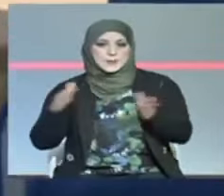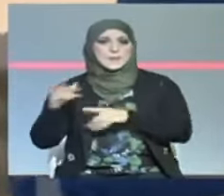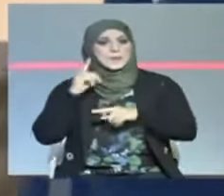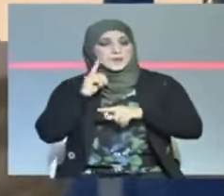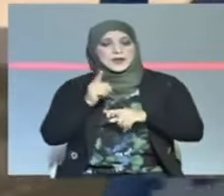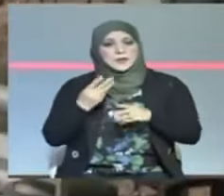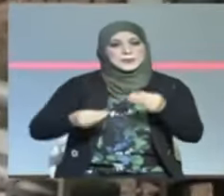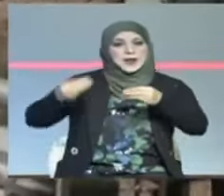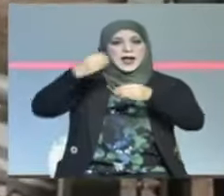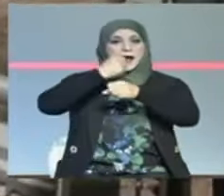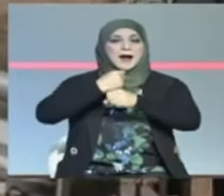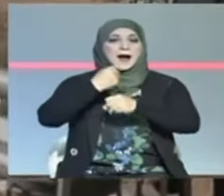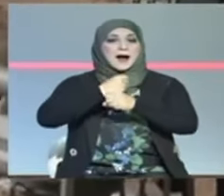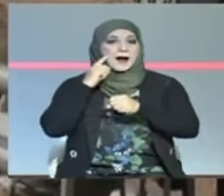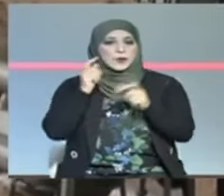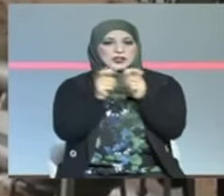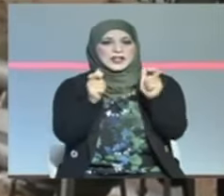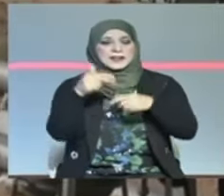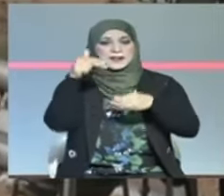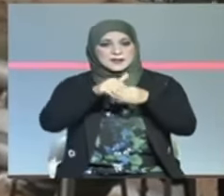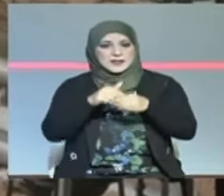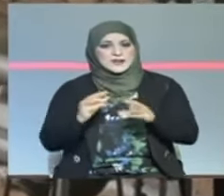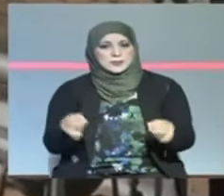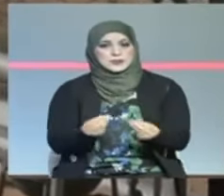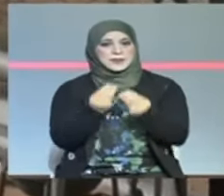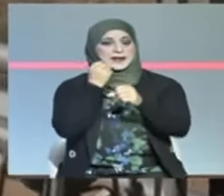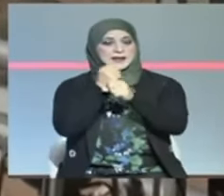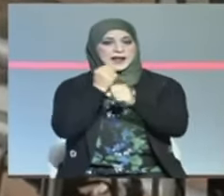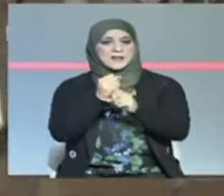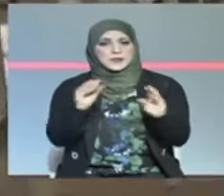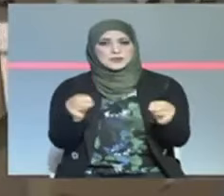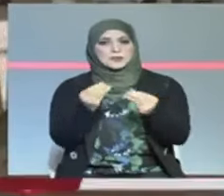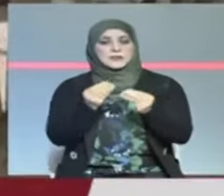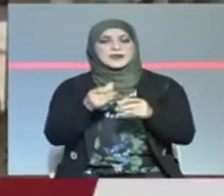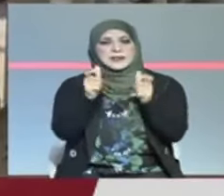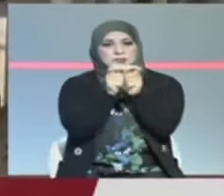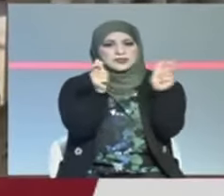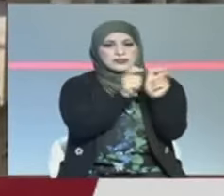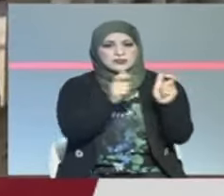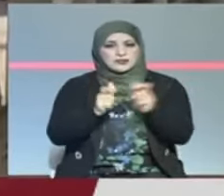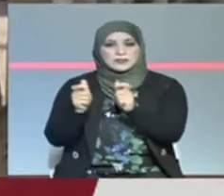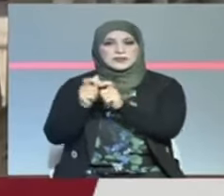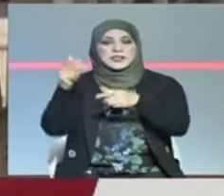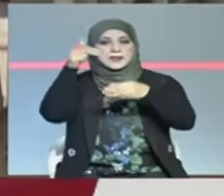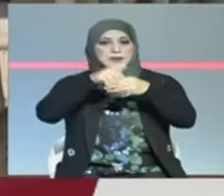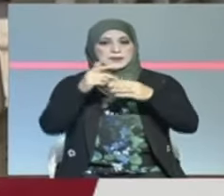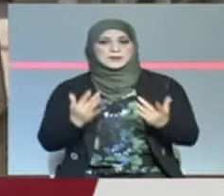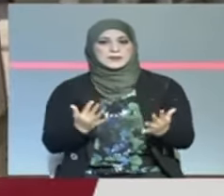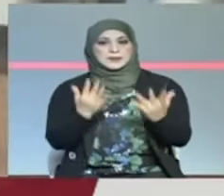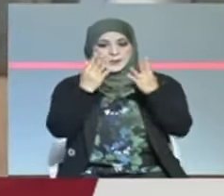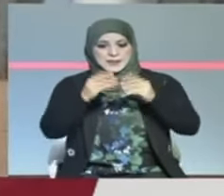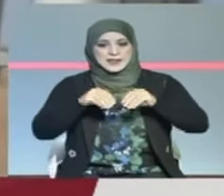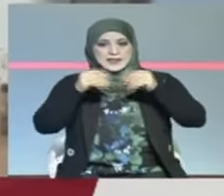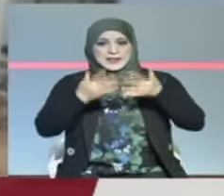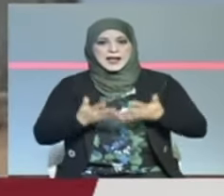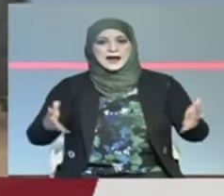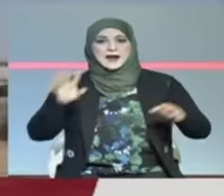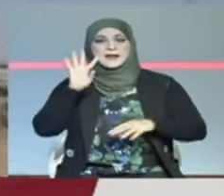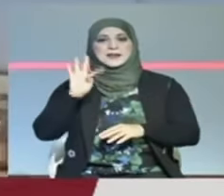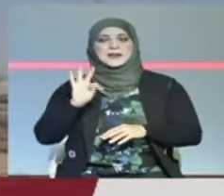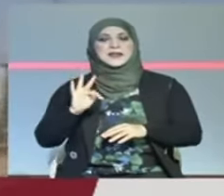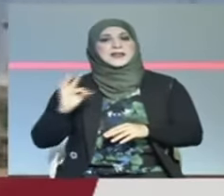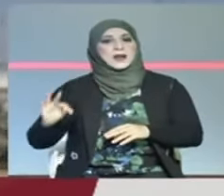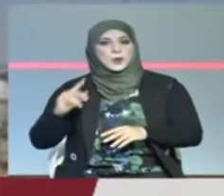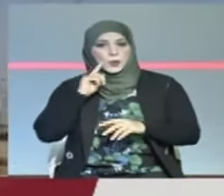محطة الذخ الرئيسية بالكمور واستئناف الانتاج بحقول النفط والغاز بسحراء ولاية تطوين